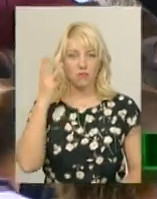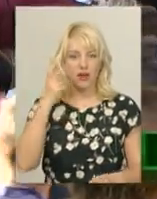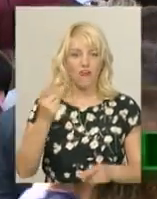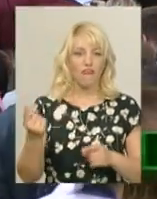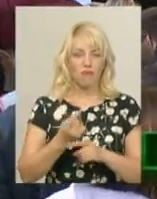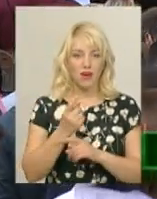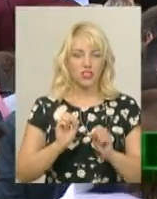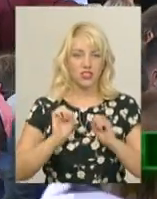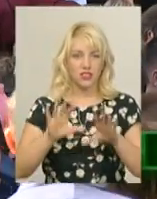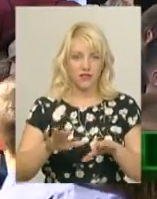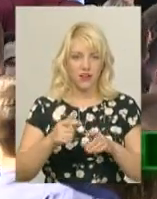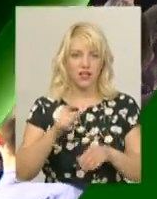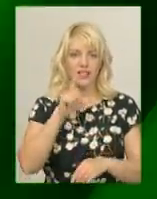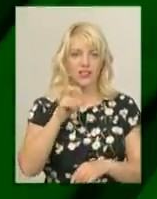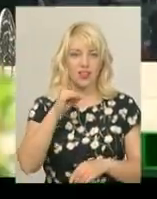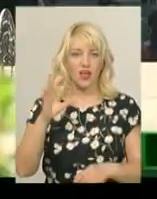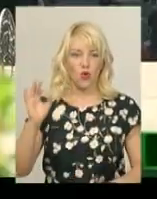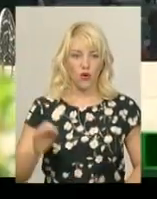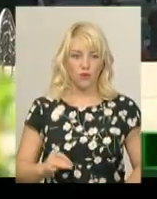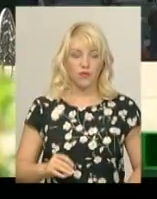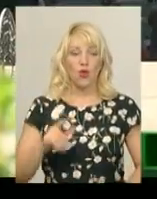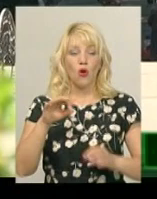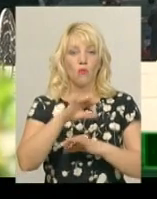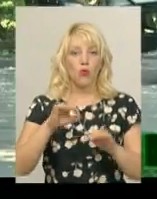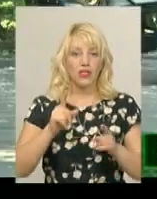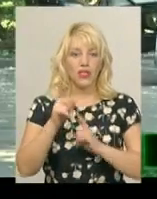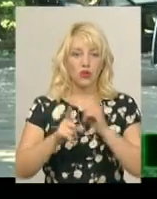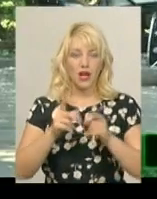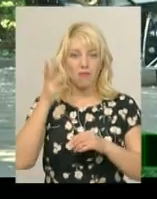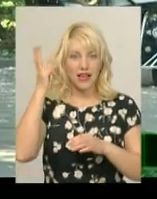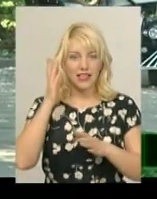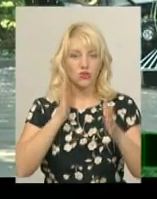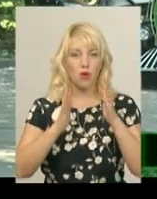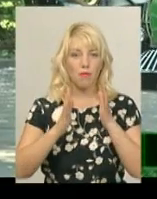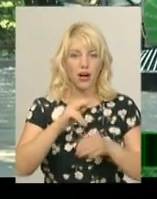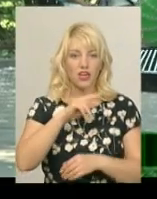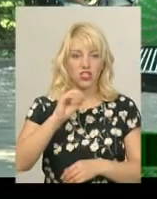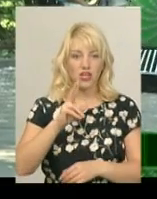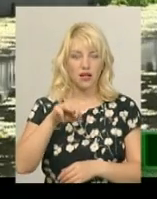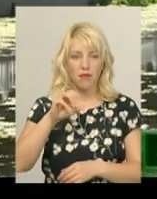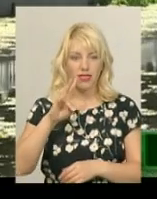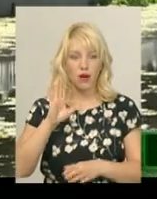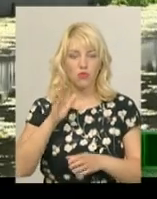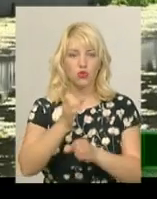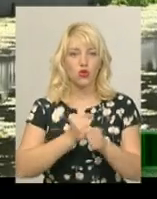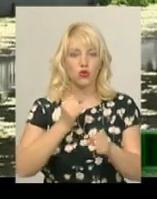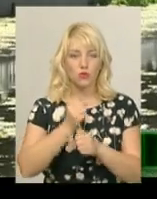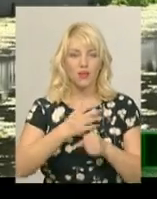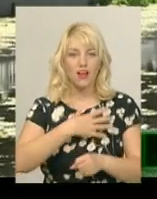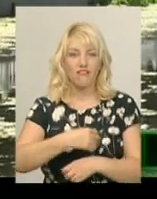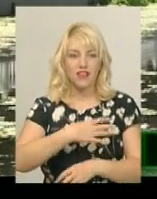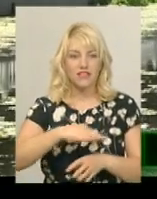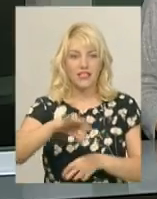склали зовнішнє незалежне оцінювання. Проект з реконструкції Хмельницького парку ім. Чекмана розроблятимуть львівські архітектори.